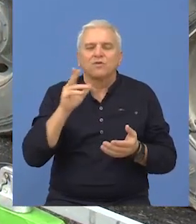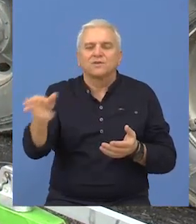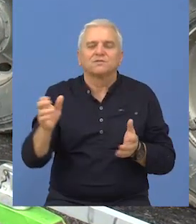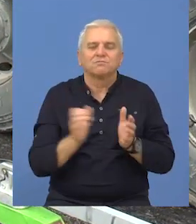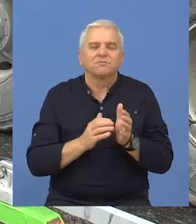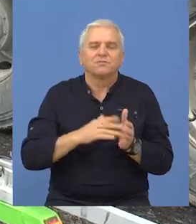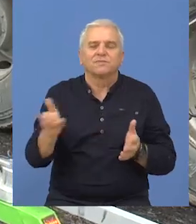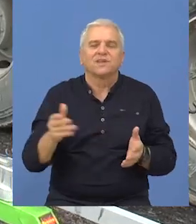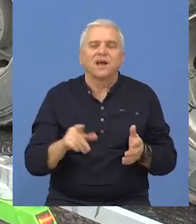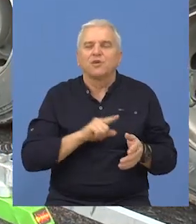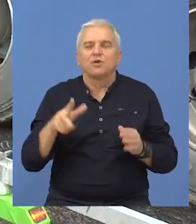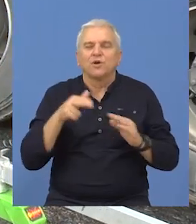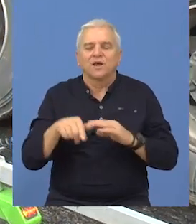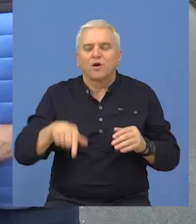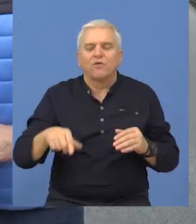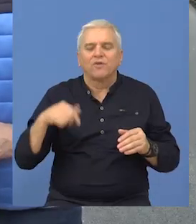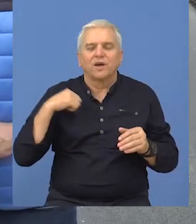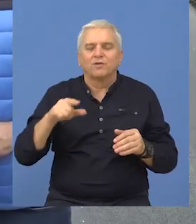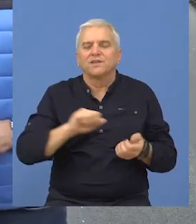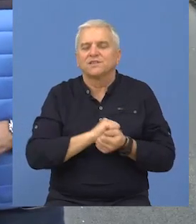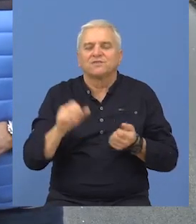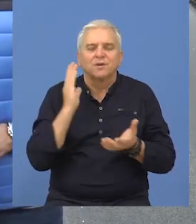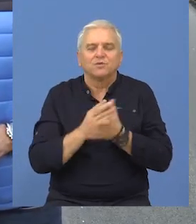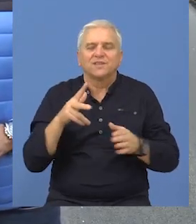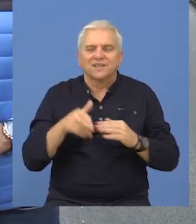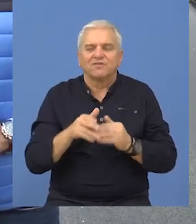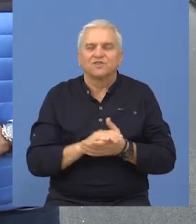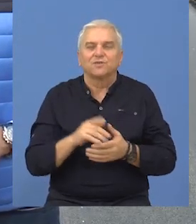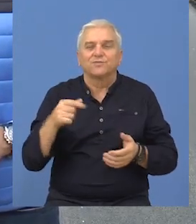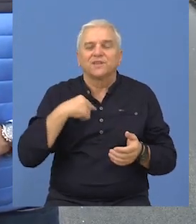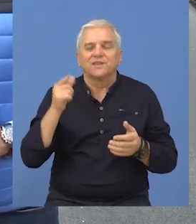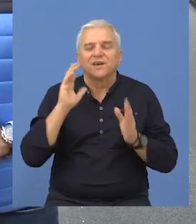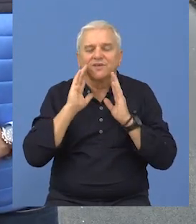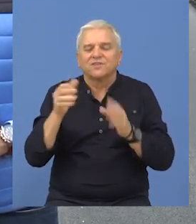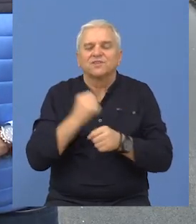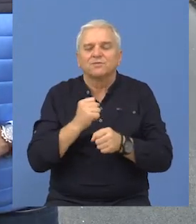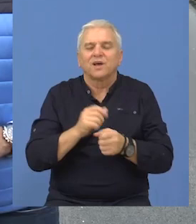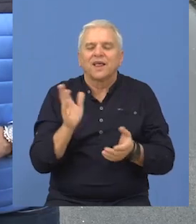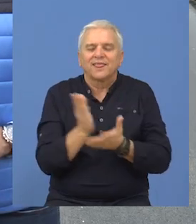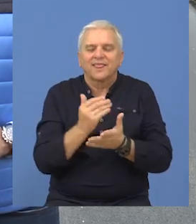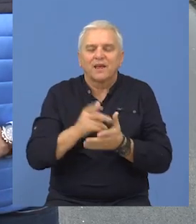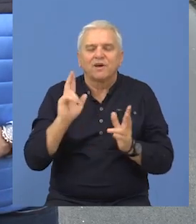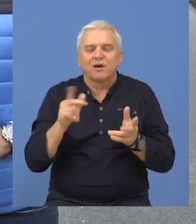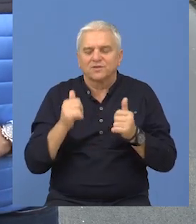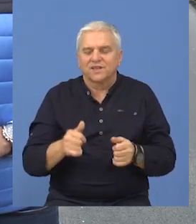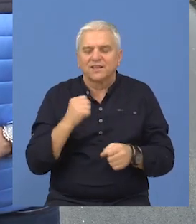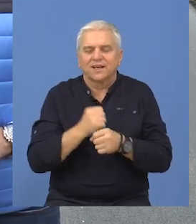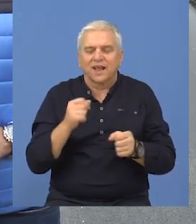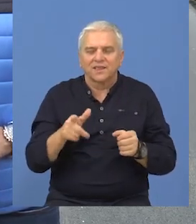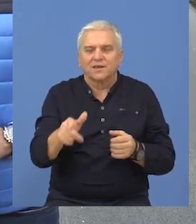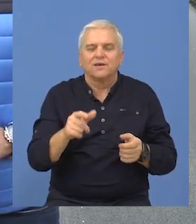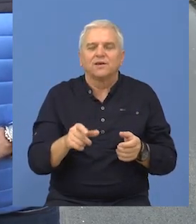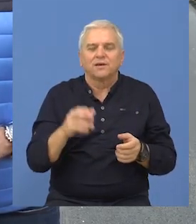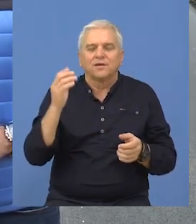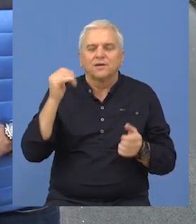Novog Sada bi trebalo do kraja ove godine da bude sve završeno, s tim što ćemo raditi sve po fazama, kao što smo sada